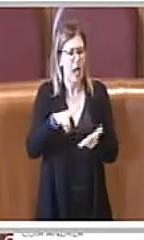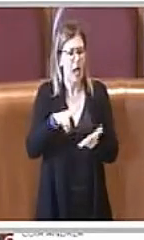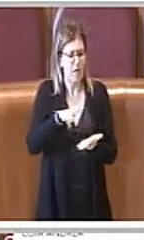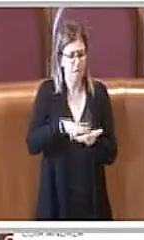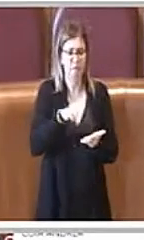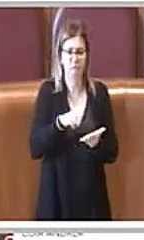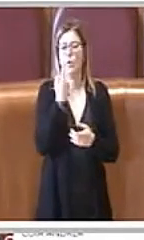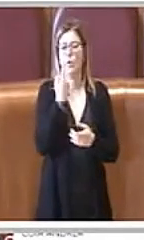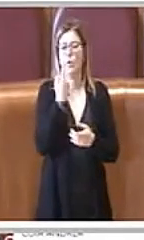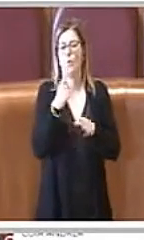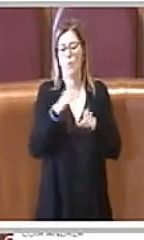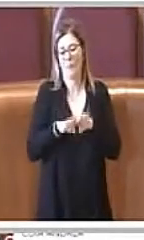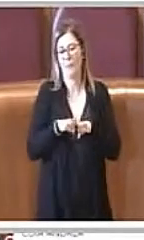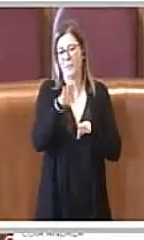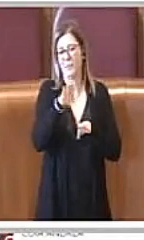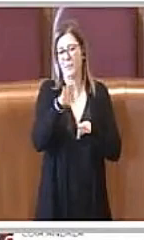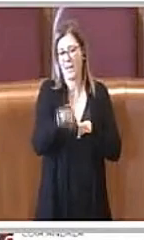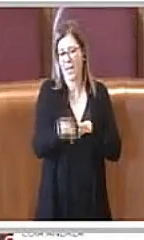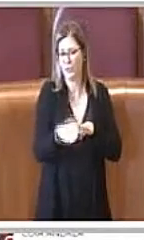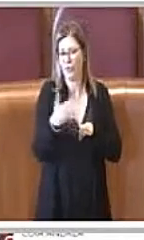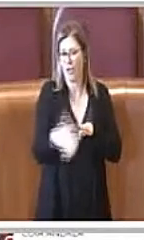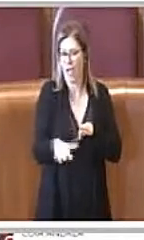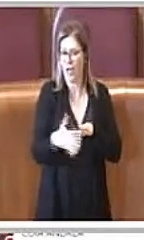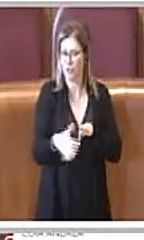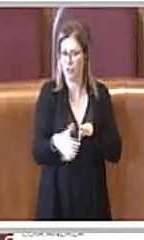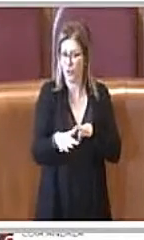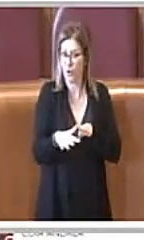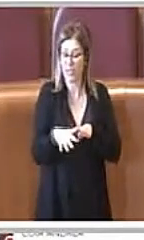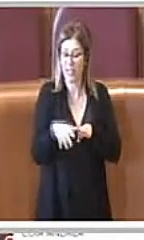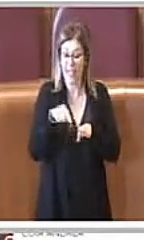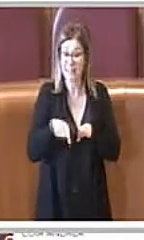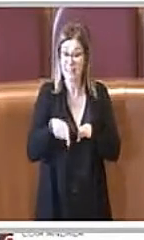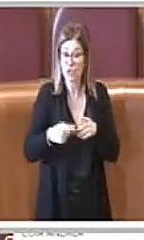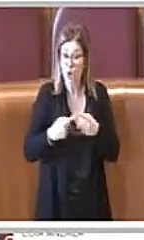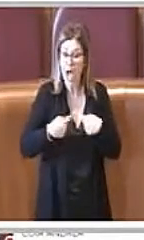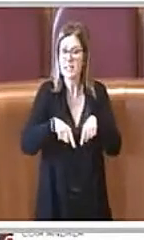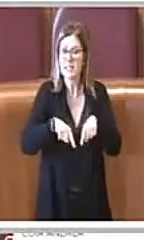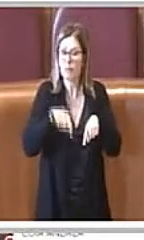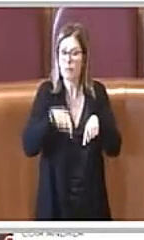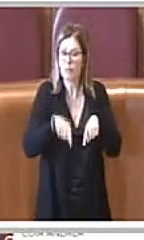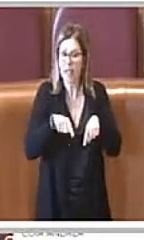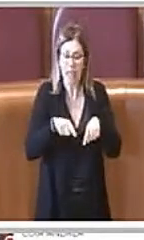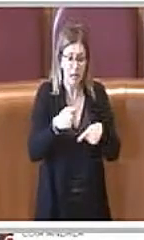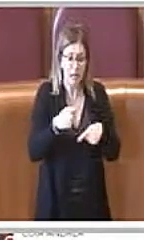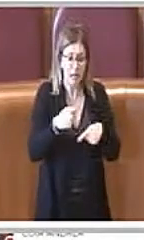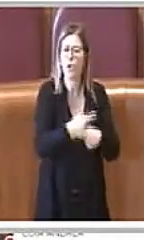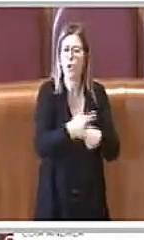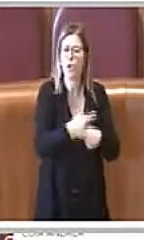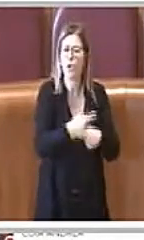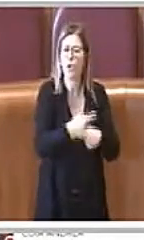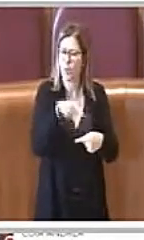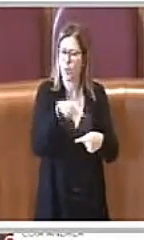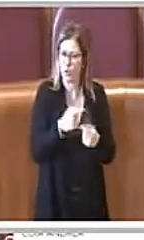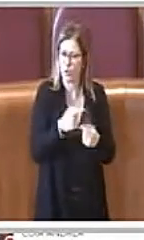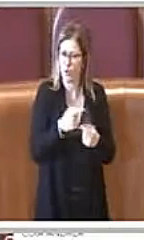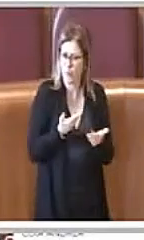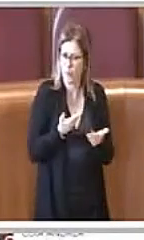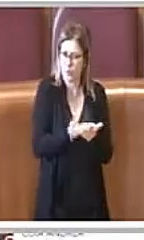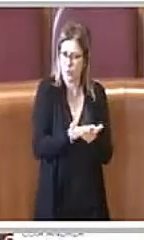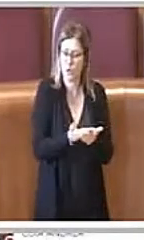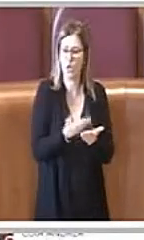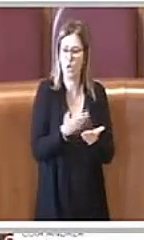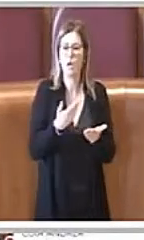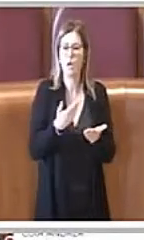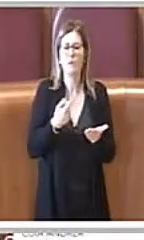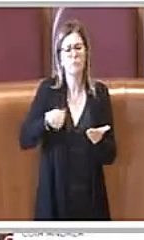avanti all'Assemblea e sta portando avanti quindi questo indirizzo. Va detto che noi abbiamo già approvato